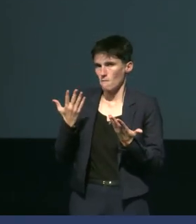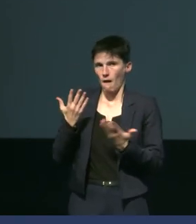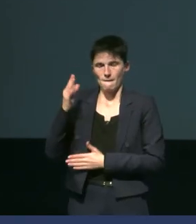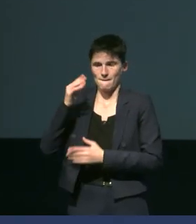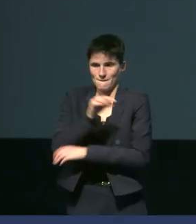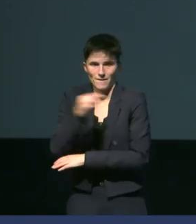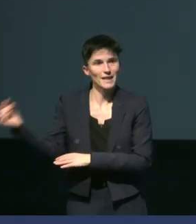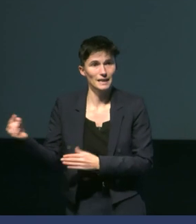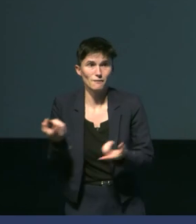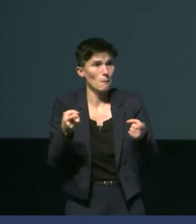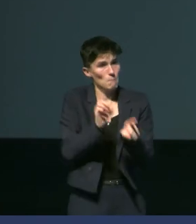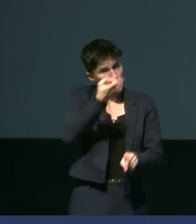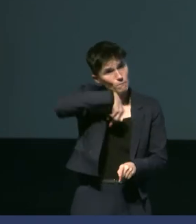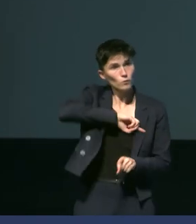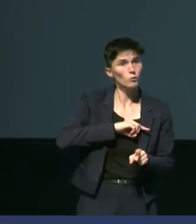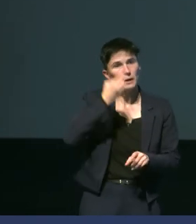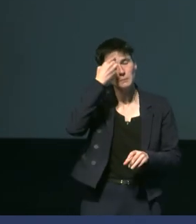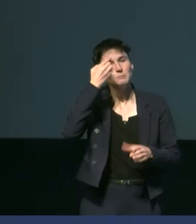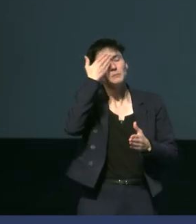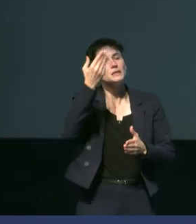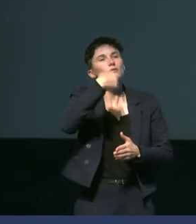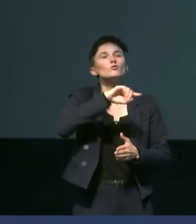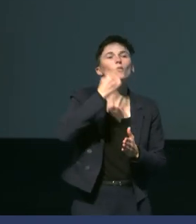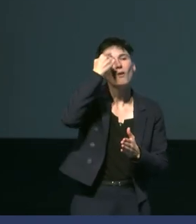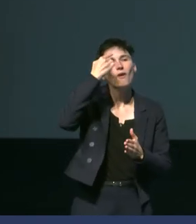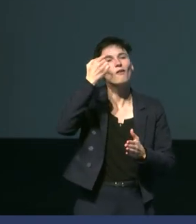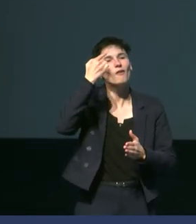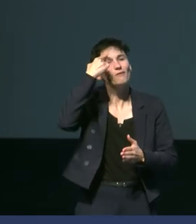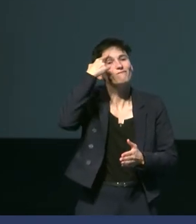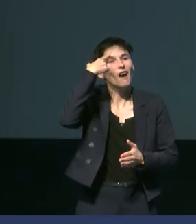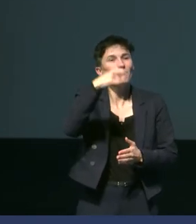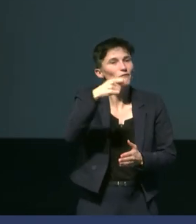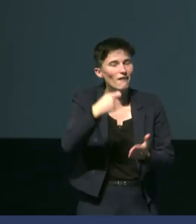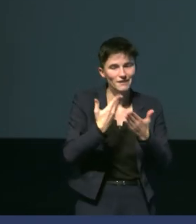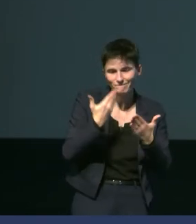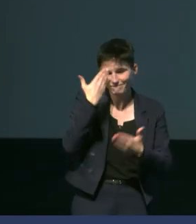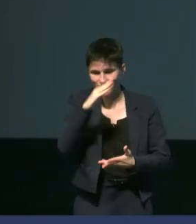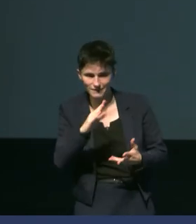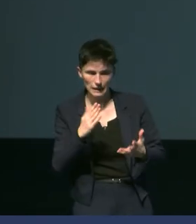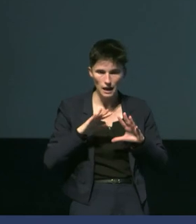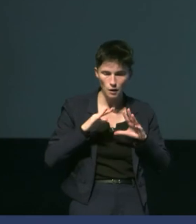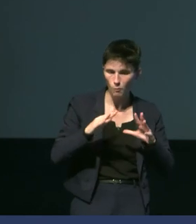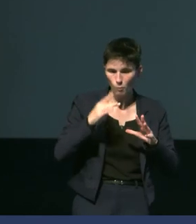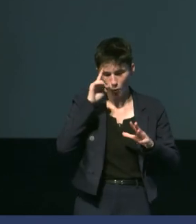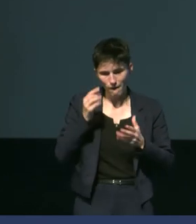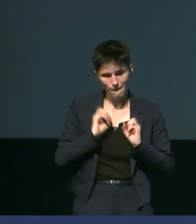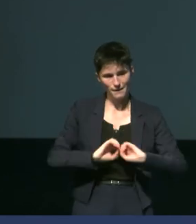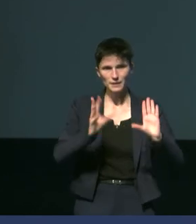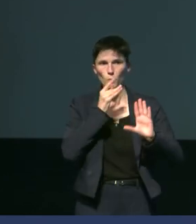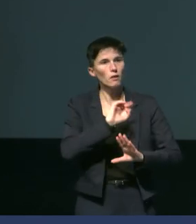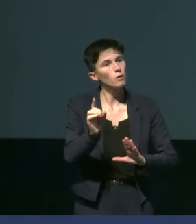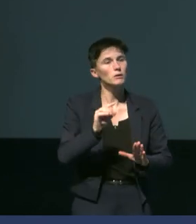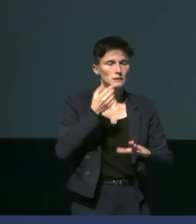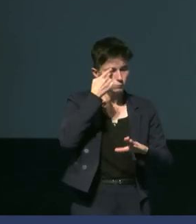est-ce que la fièvre, finalement, on ne laisse pas la fièvre agir ? La fièvre, c'est un phénomène qui permet de lutter plus efficacement contre une maladie. va